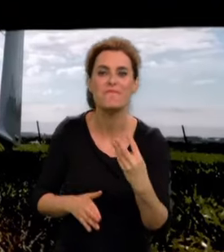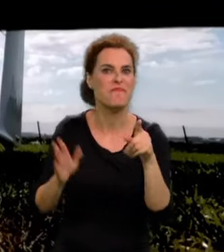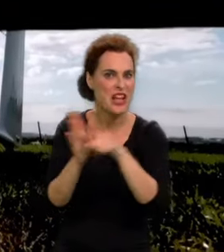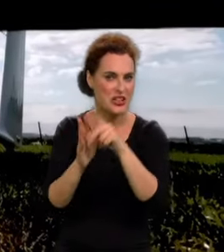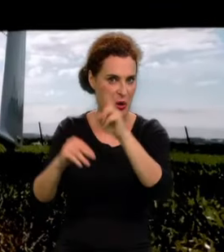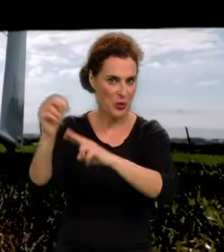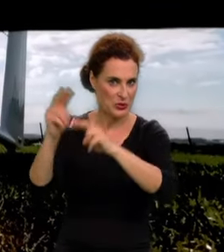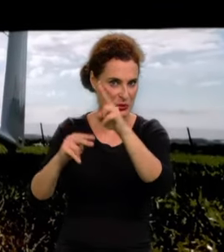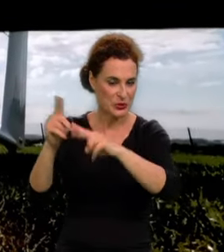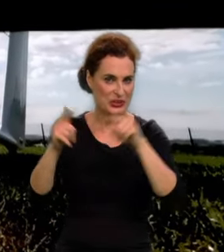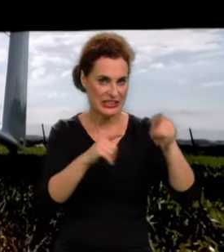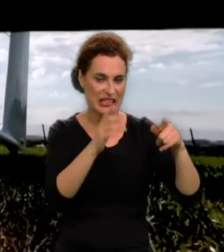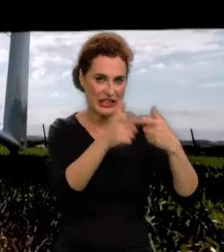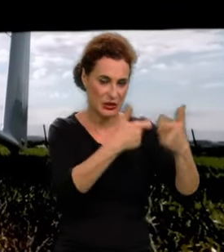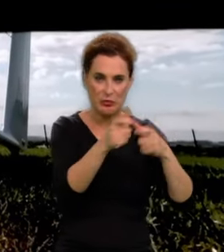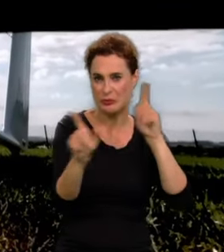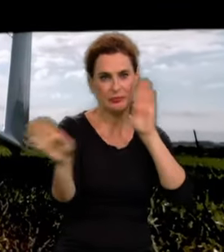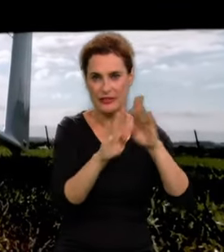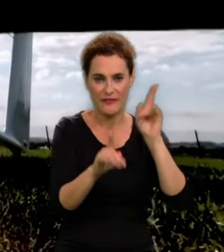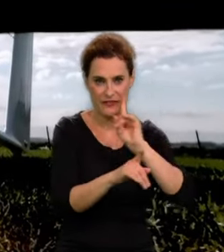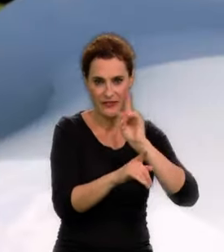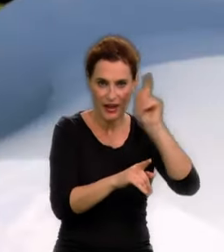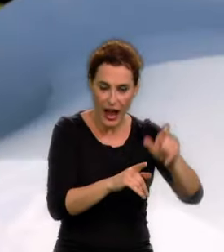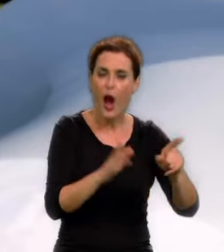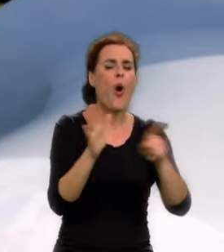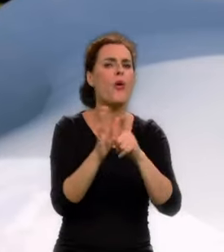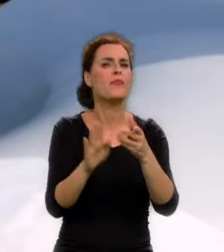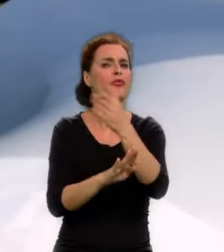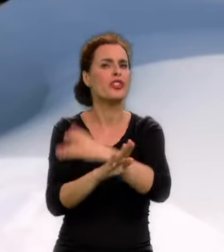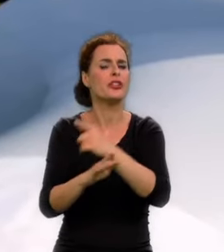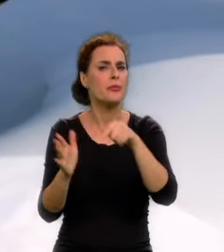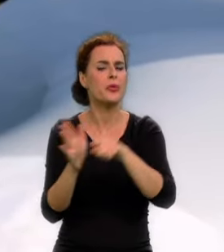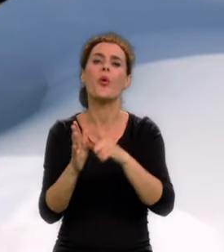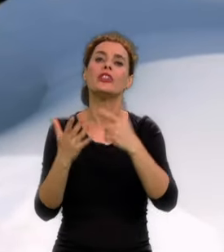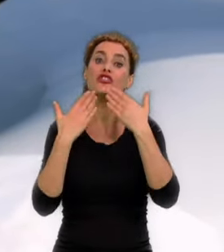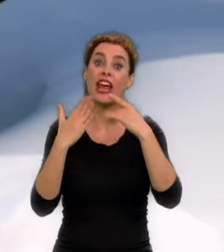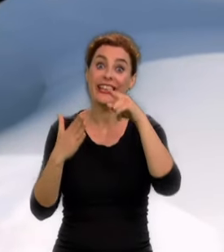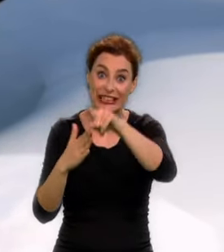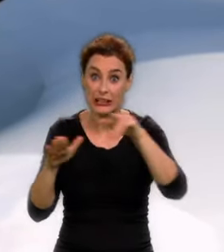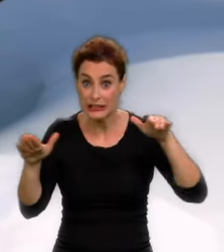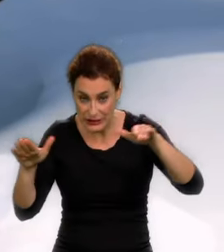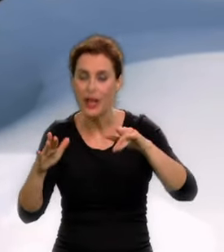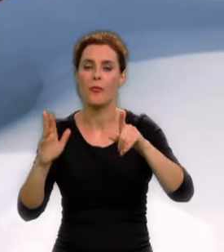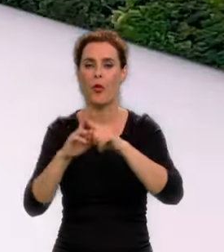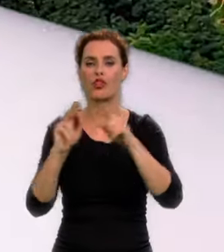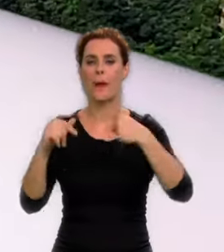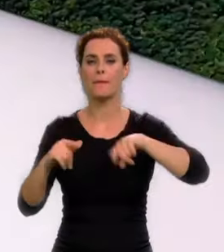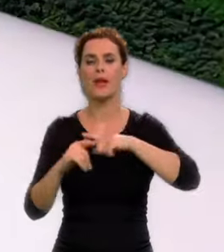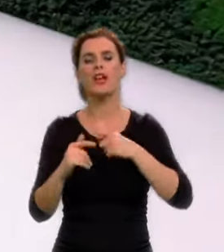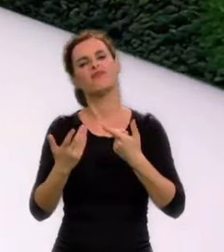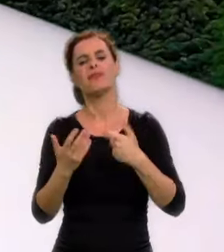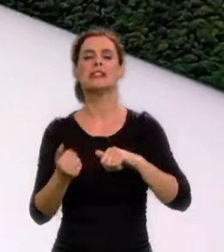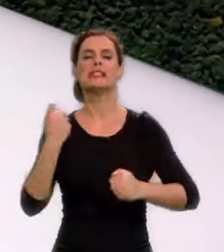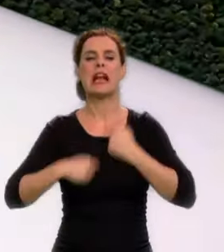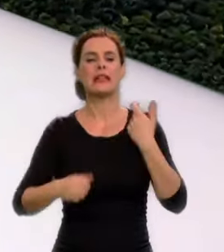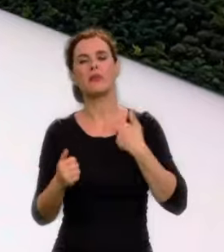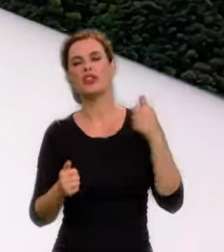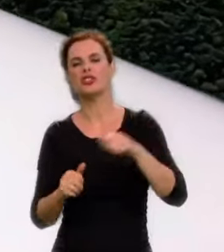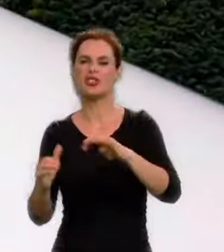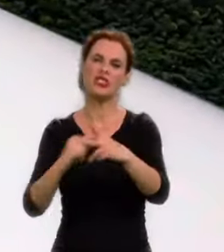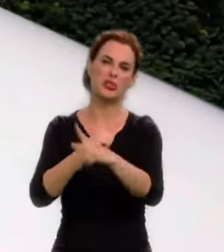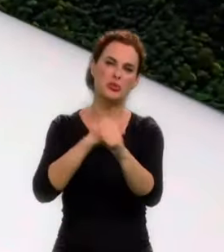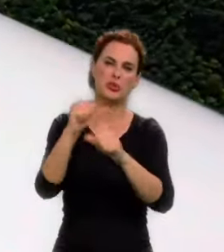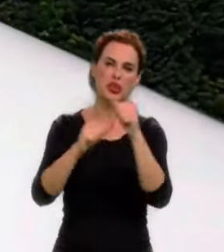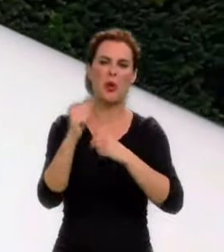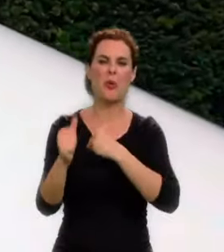konstrukcją pana Krzysztofa Półgryńskiego. To jest szybowiec, który miałby nas przywrócić do tej elity, którą straciliśmy właśnie w latach 80.